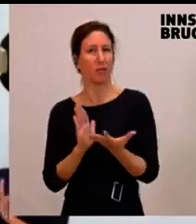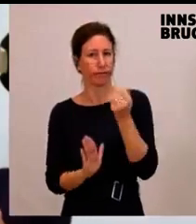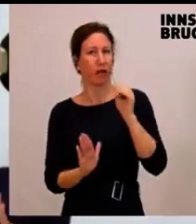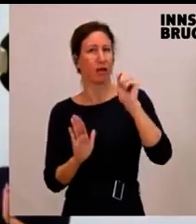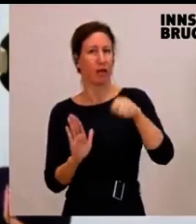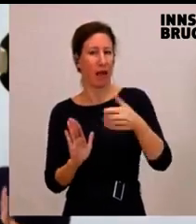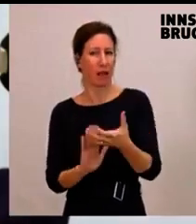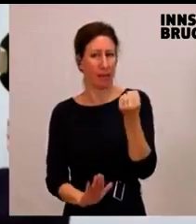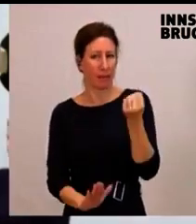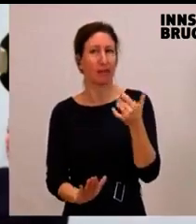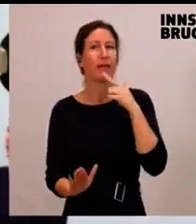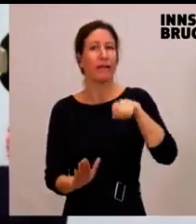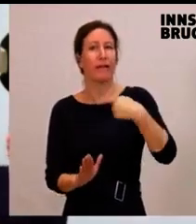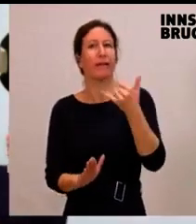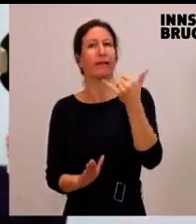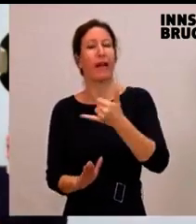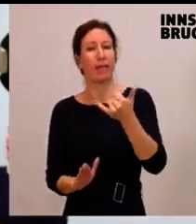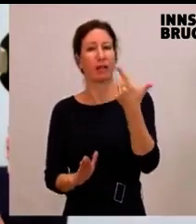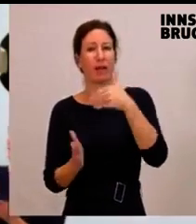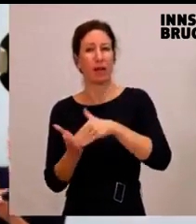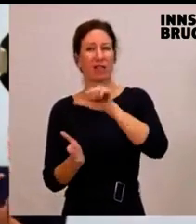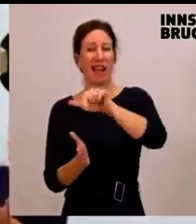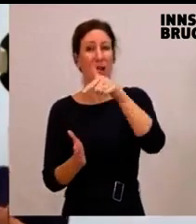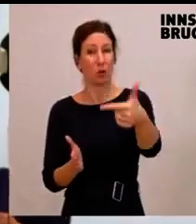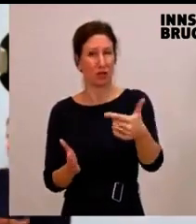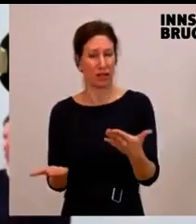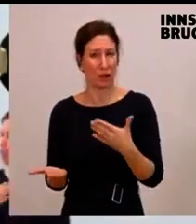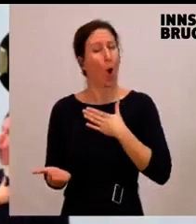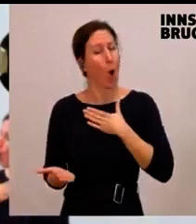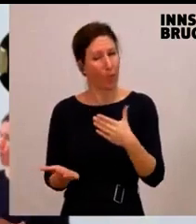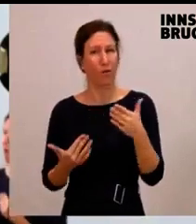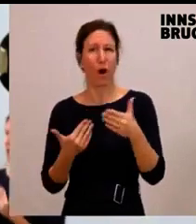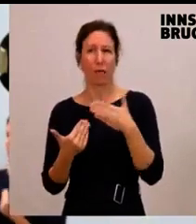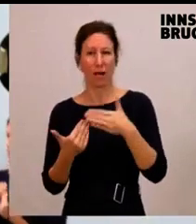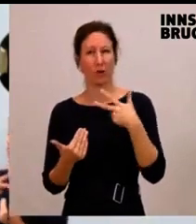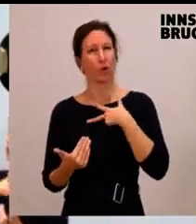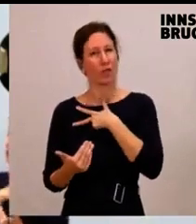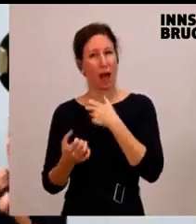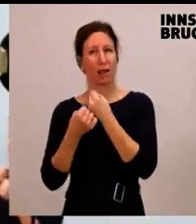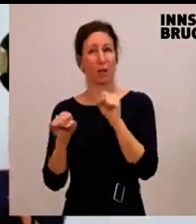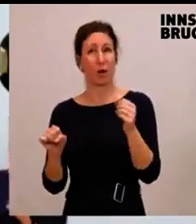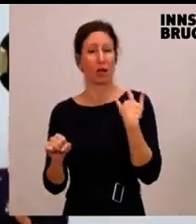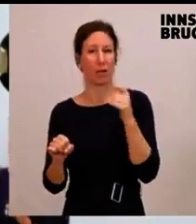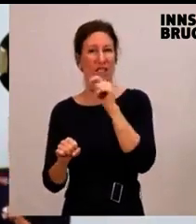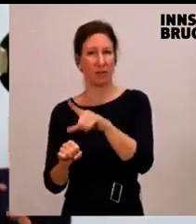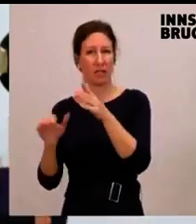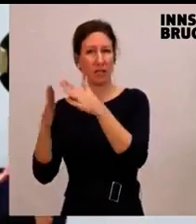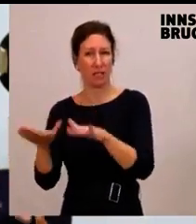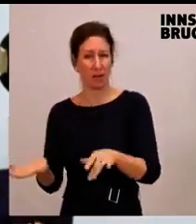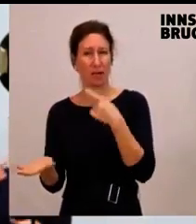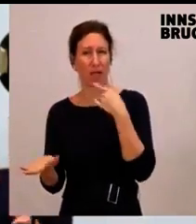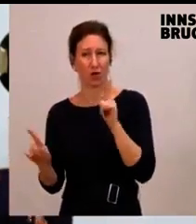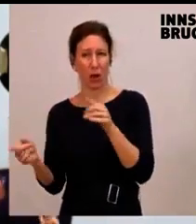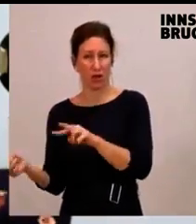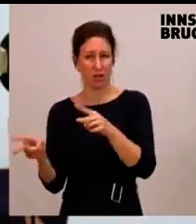Ja, leider Gottes im Jänner 2021, obwohl beispielsweise die Sozialdemokratie am 17. Dezember gesagt hat, dass das Ressort an die